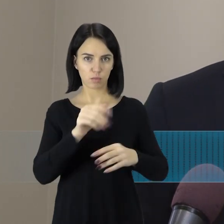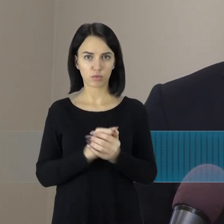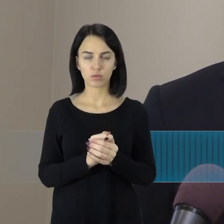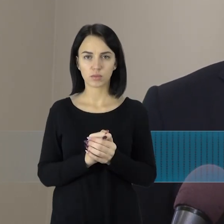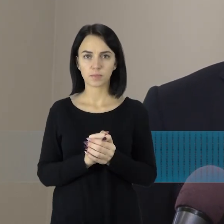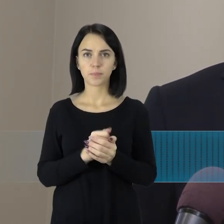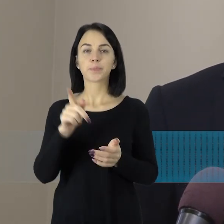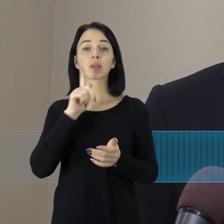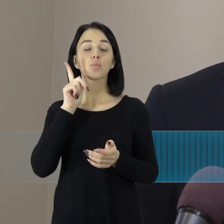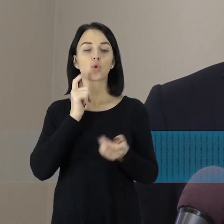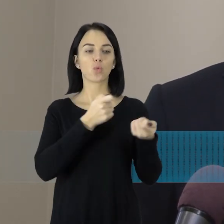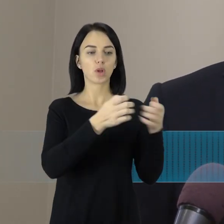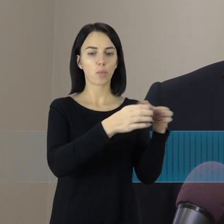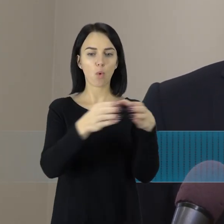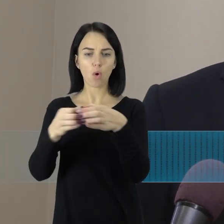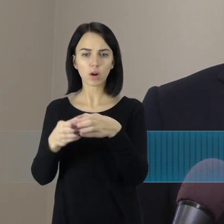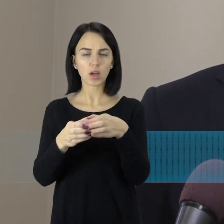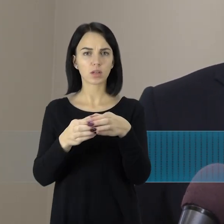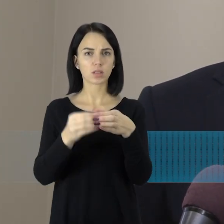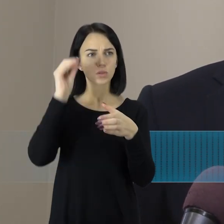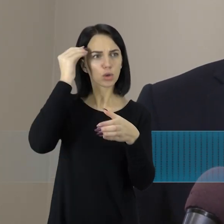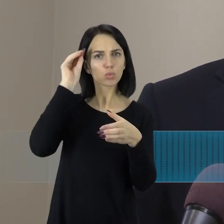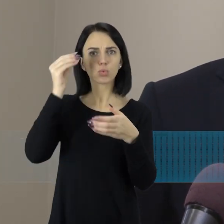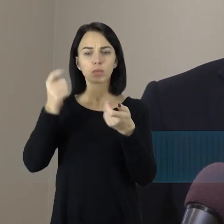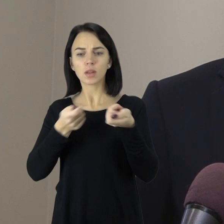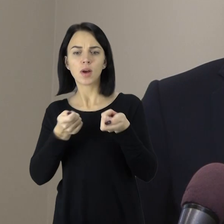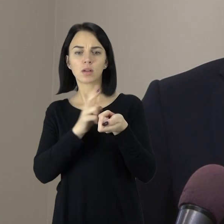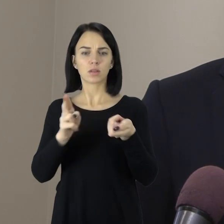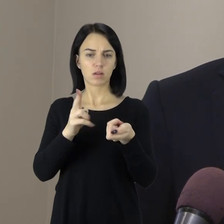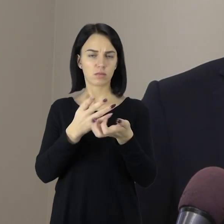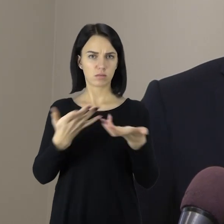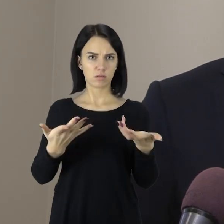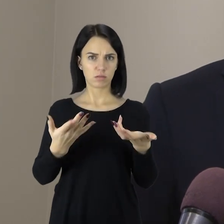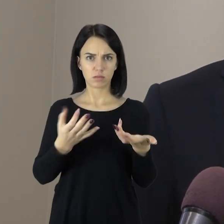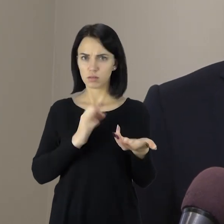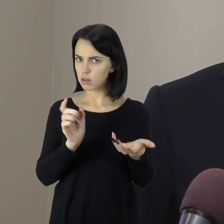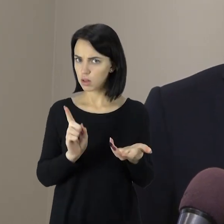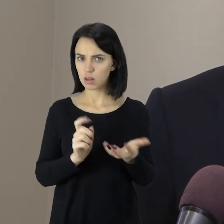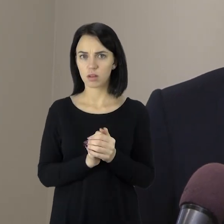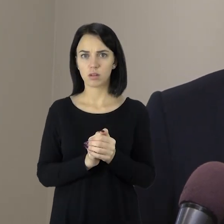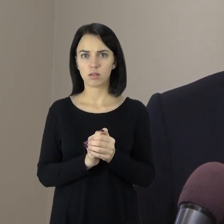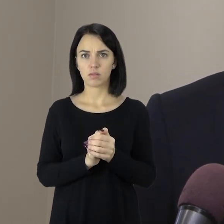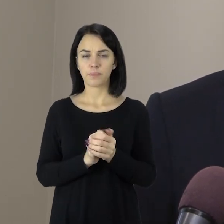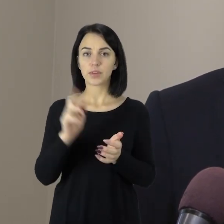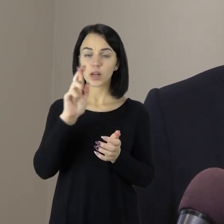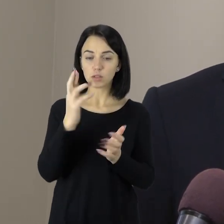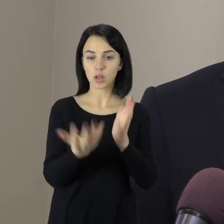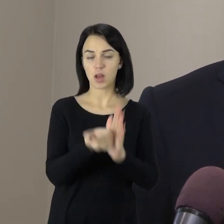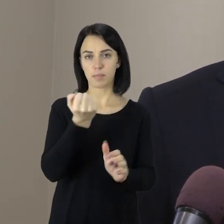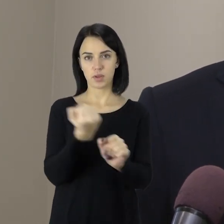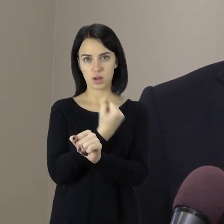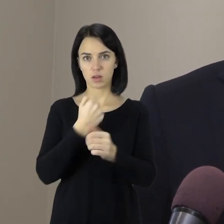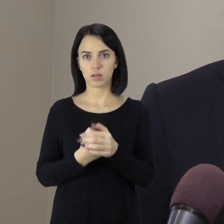skirtumas, kas jie valda, nes faktas yra tas, kad administracija nori efektyvi valdyti, siekti tam tikrų rezultatų, o